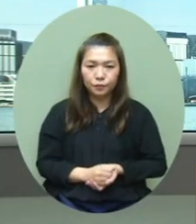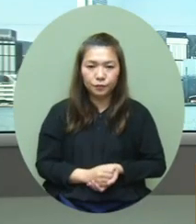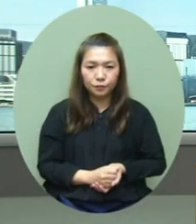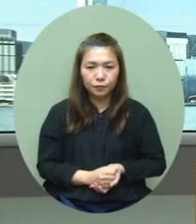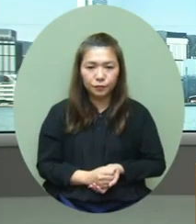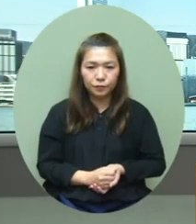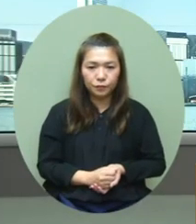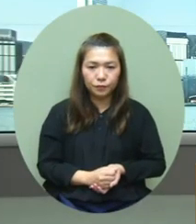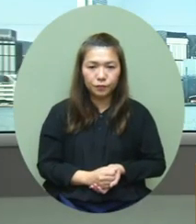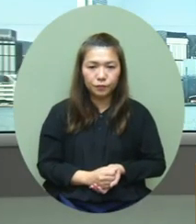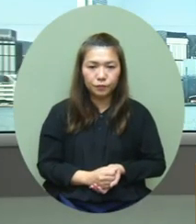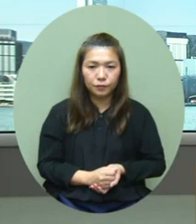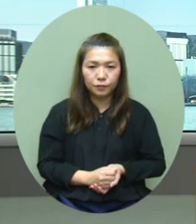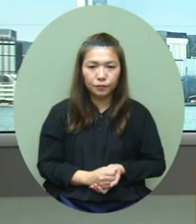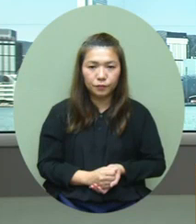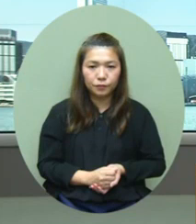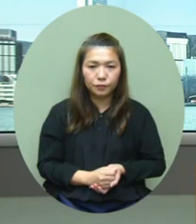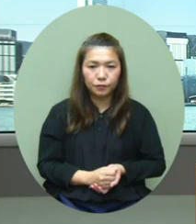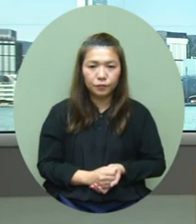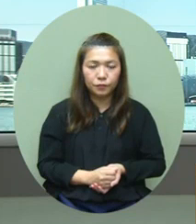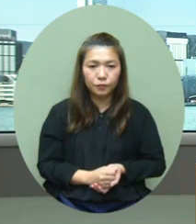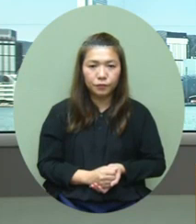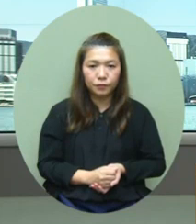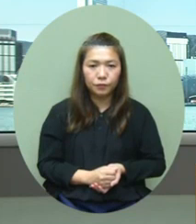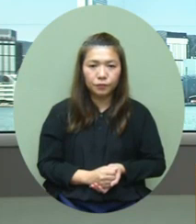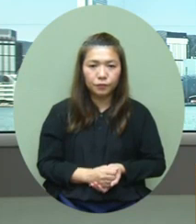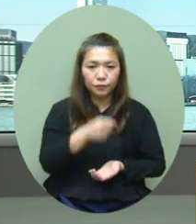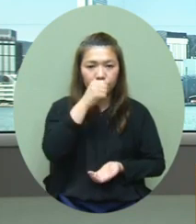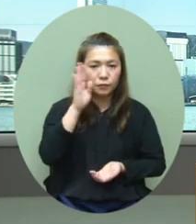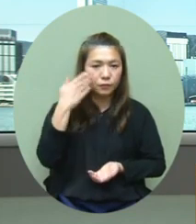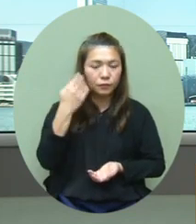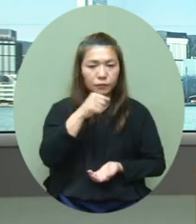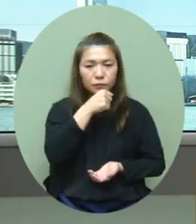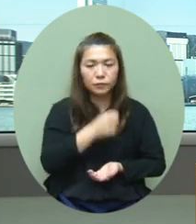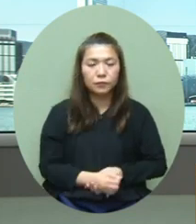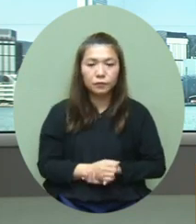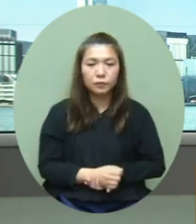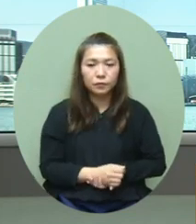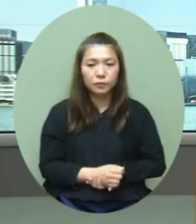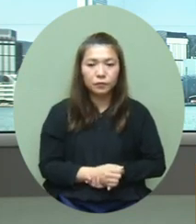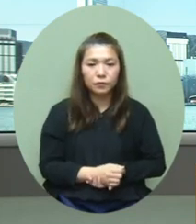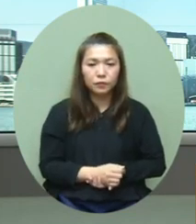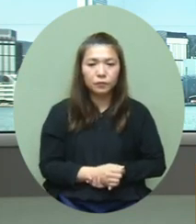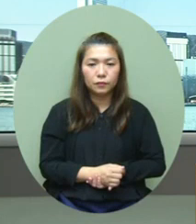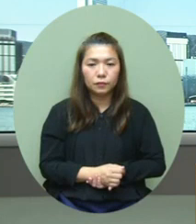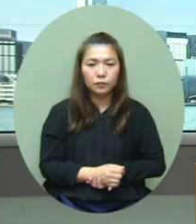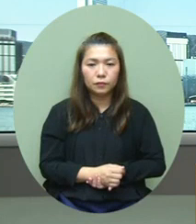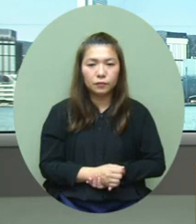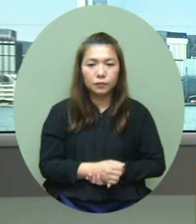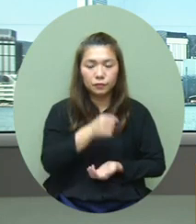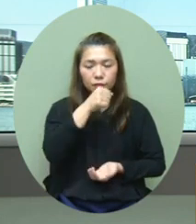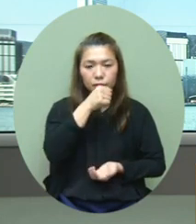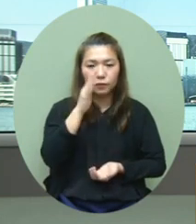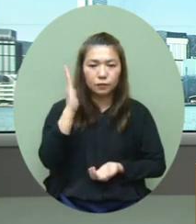不好意思 聽不懂剛才說暫時那些比較不合理